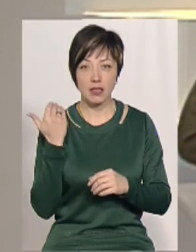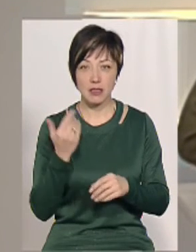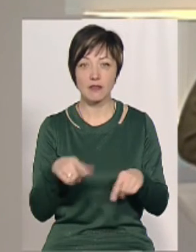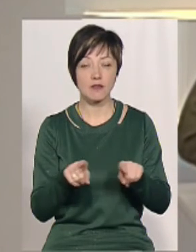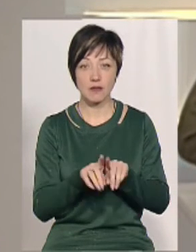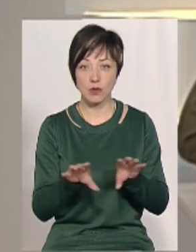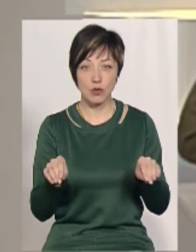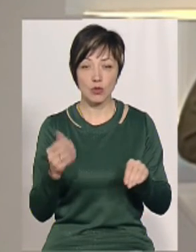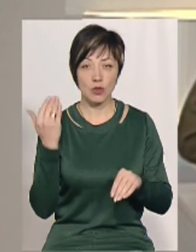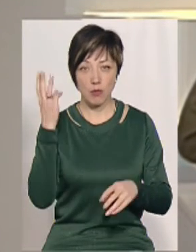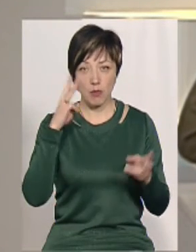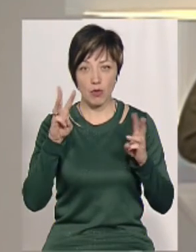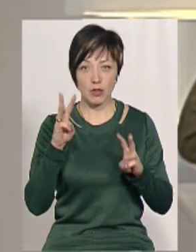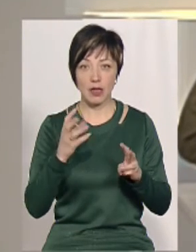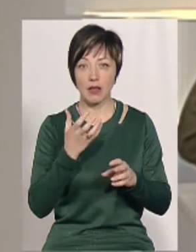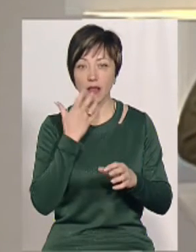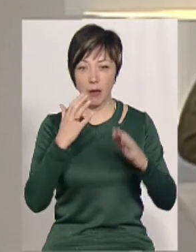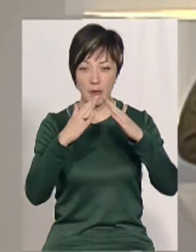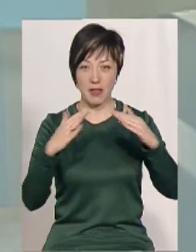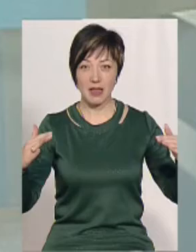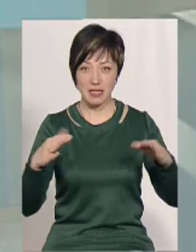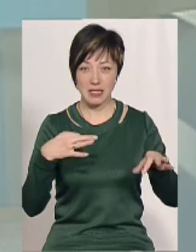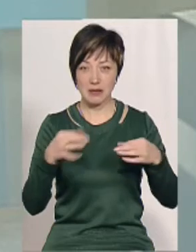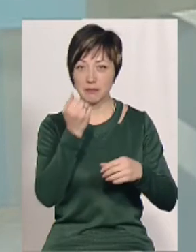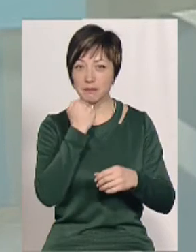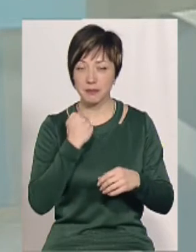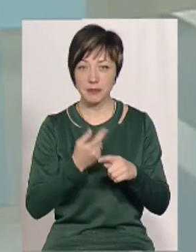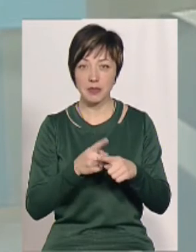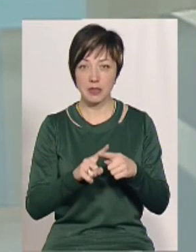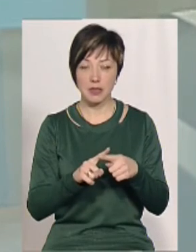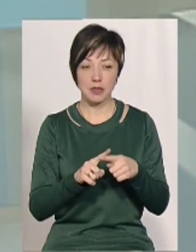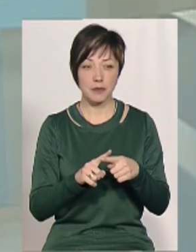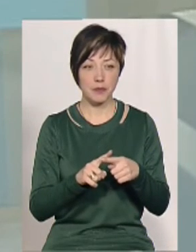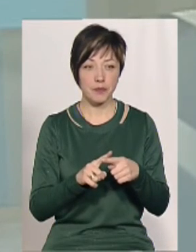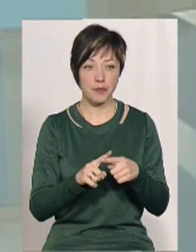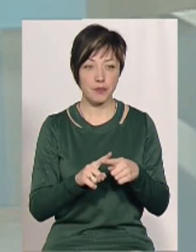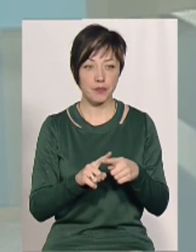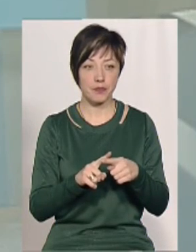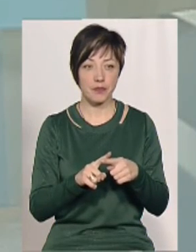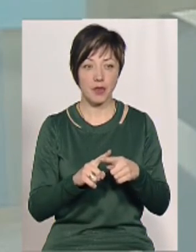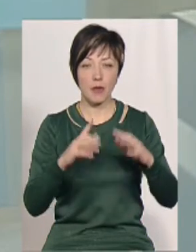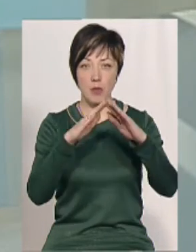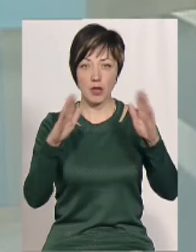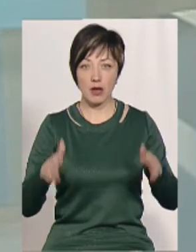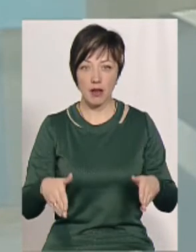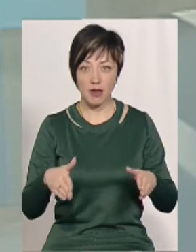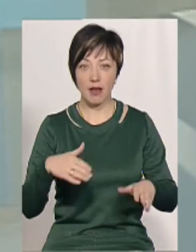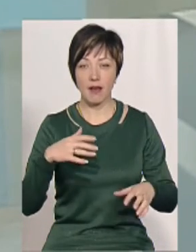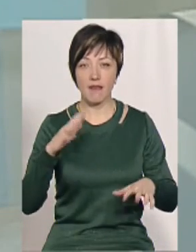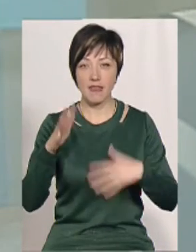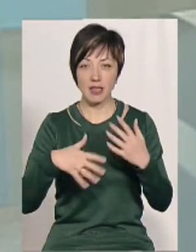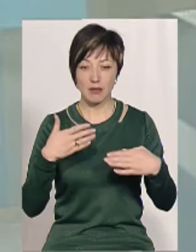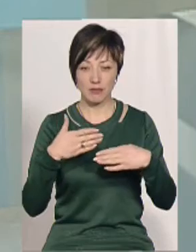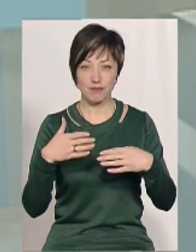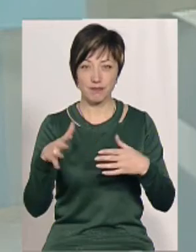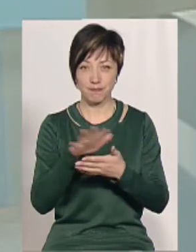і вона все, тоді мода пішла на теплиці, всій плівкою теплиці, пластикою, накривали, вітер порвав ту